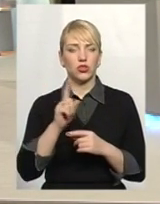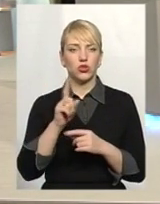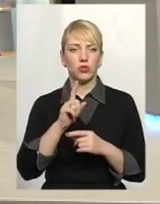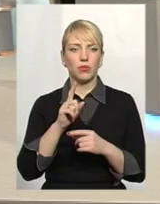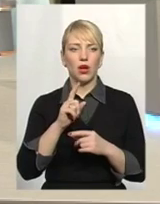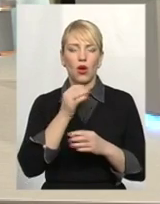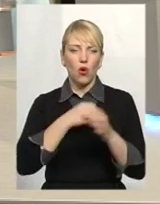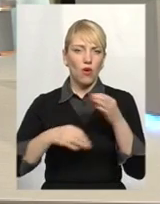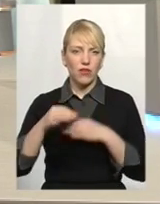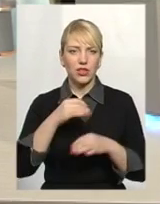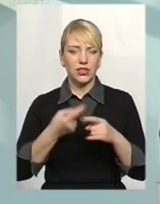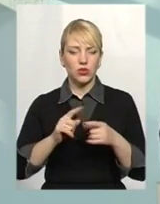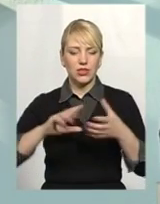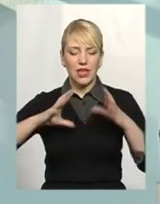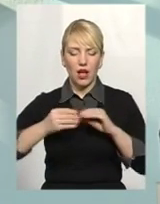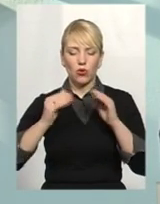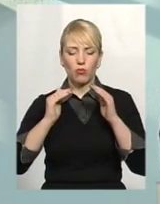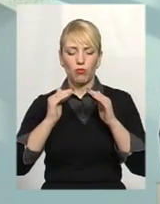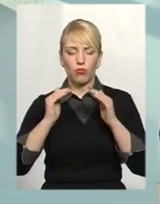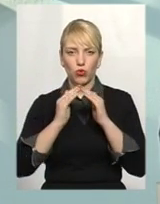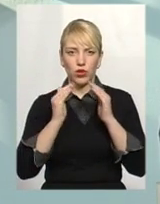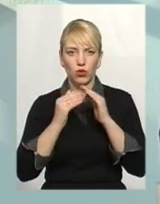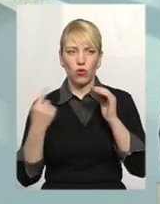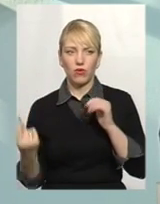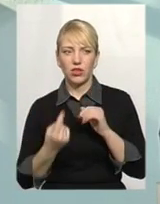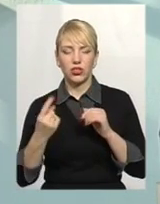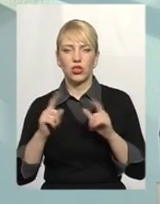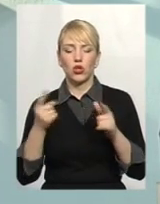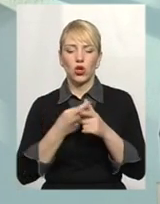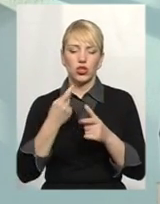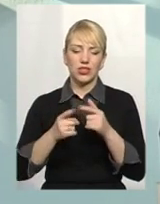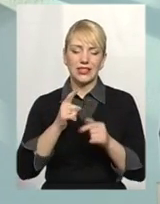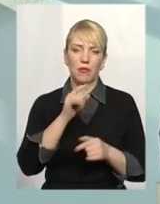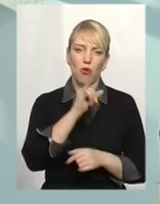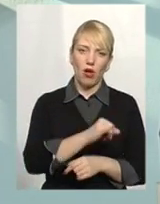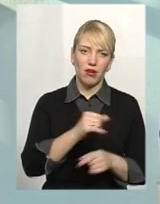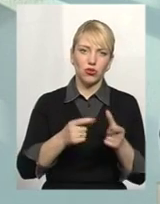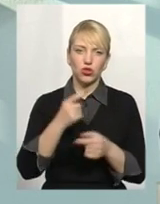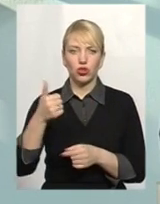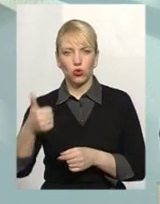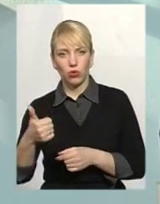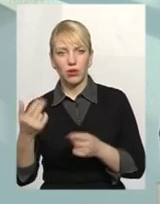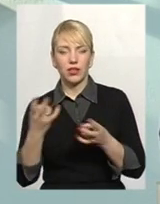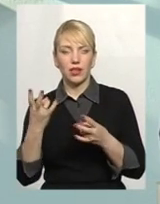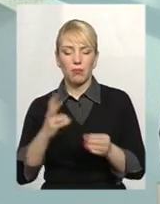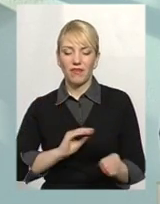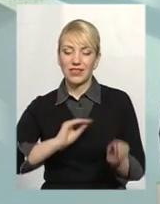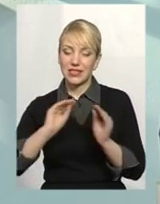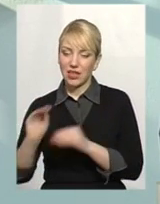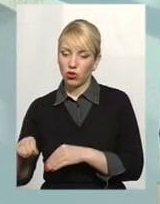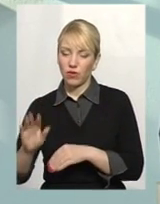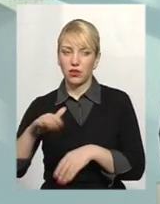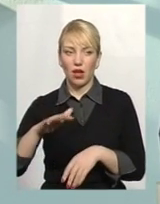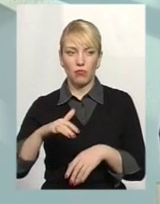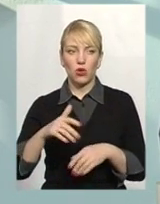говорити про загальнобудинковий лічильник, чи це погано, чи це добре, його необхідно встановити, і потім споживач